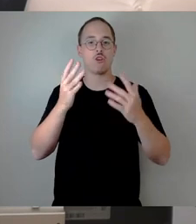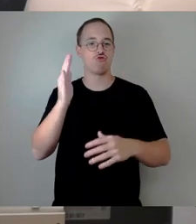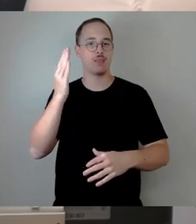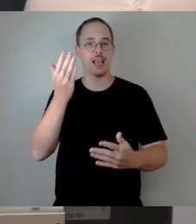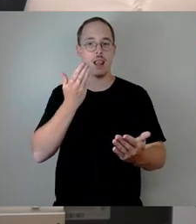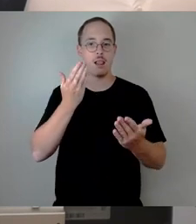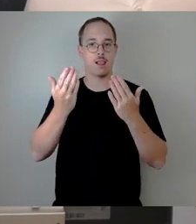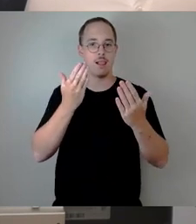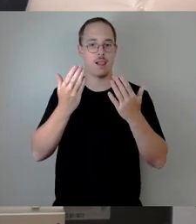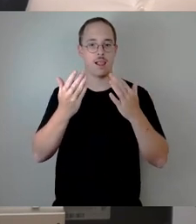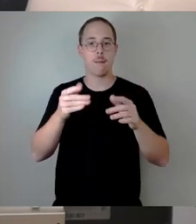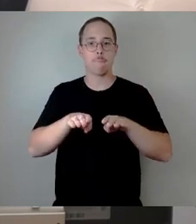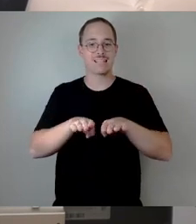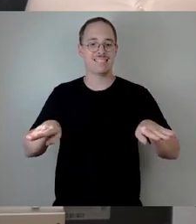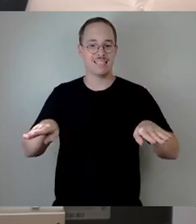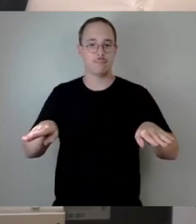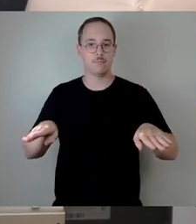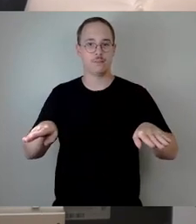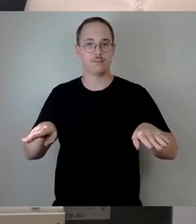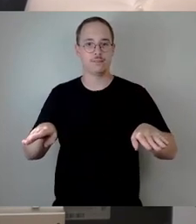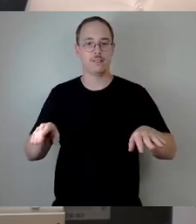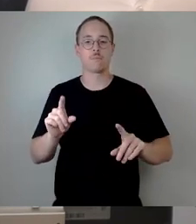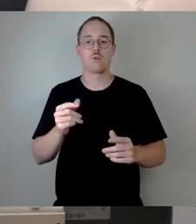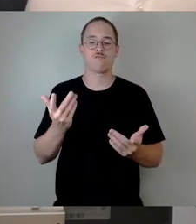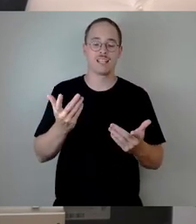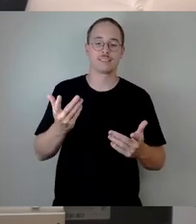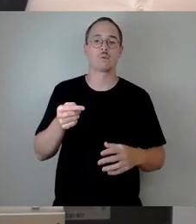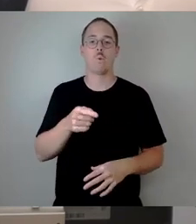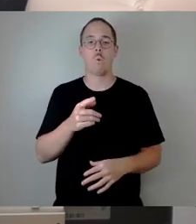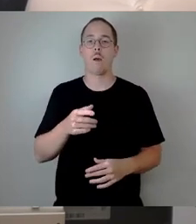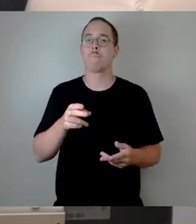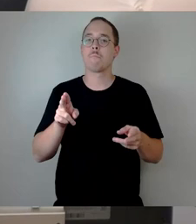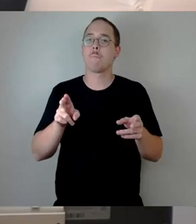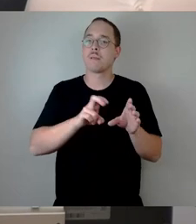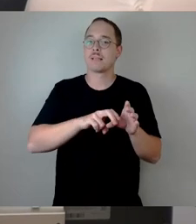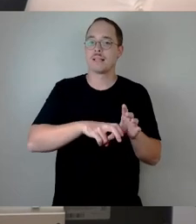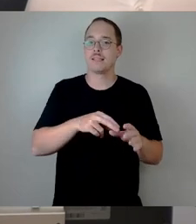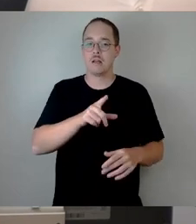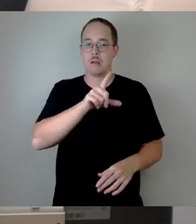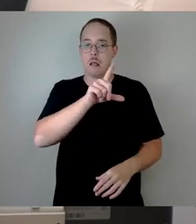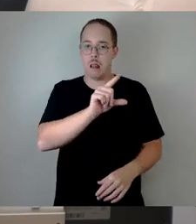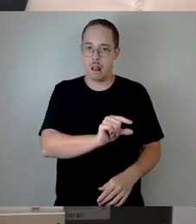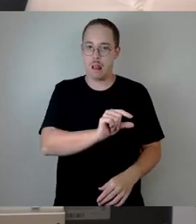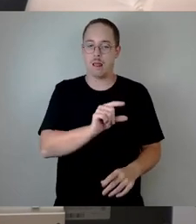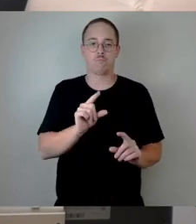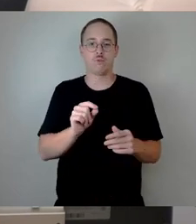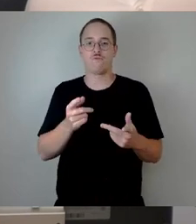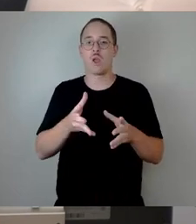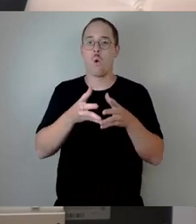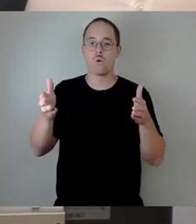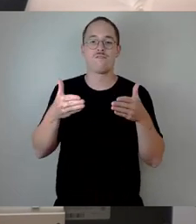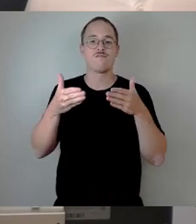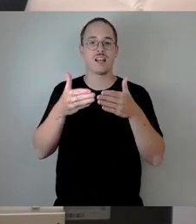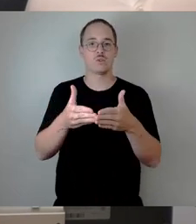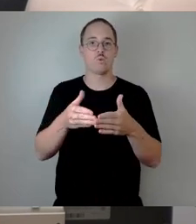Mitgliederzahl nicht so gering bemessen sein darf, dass ansehnlich große Fraktionen und Gruppen von einer